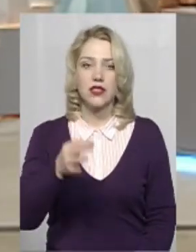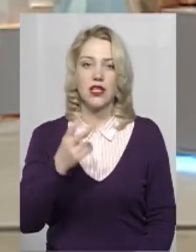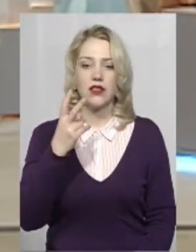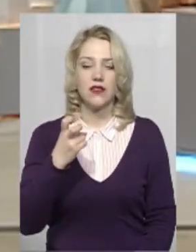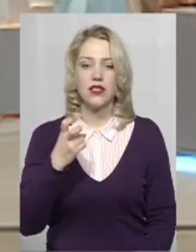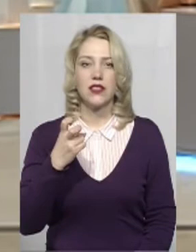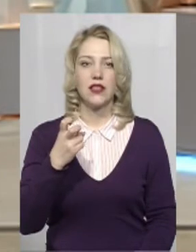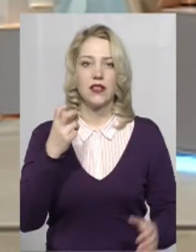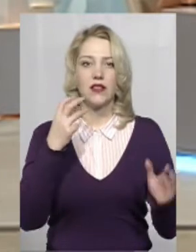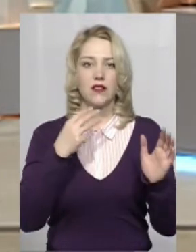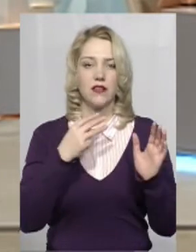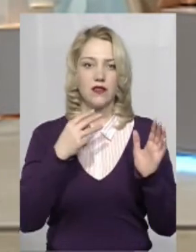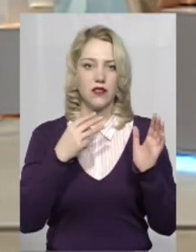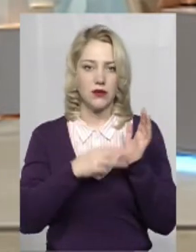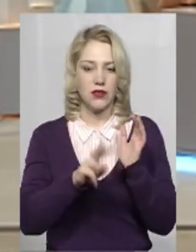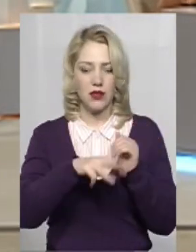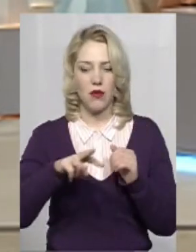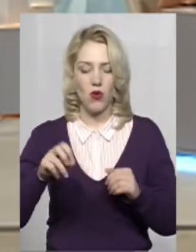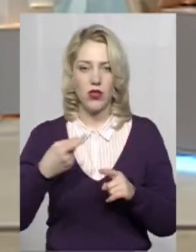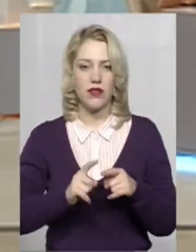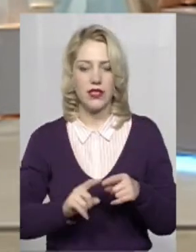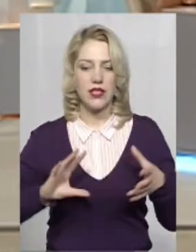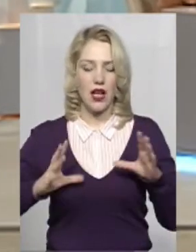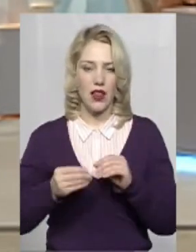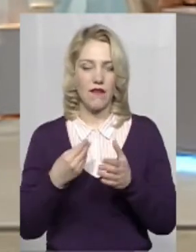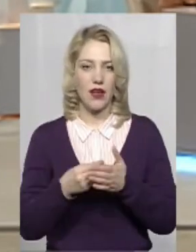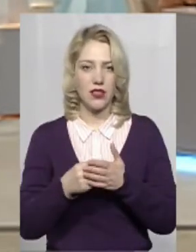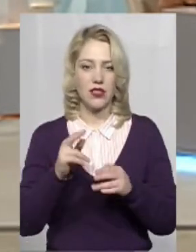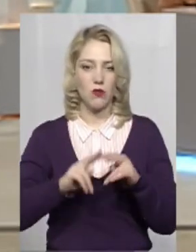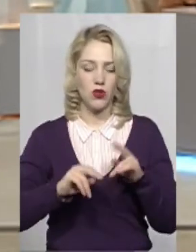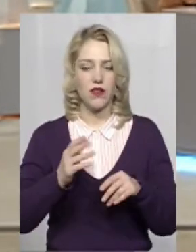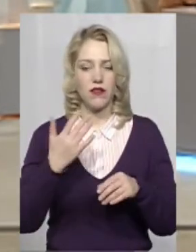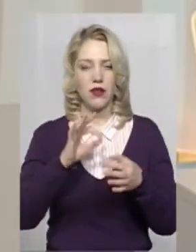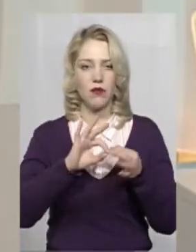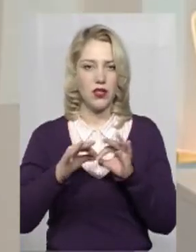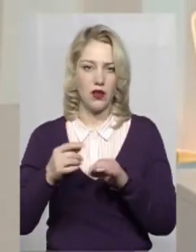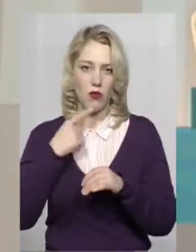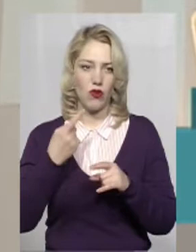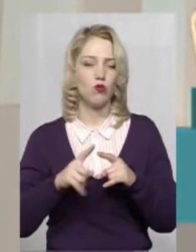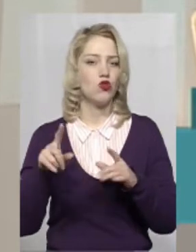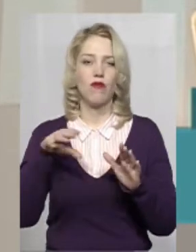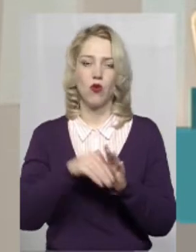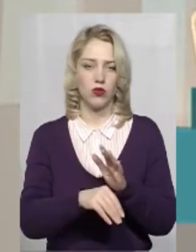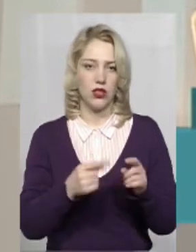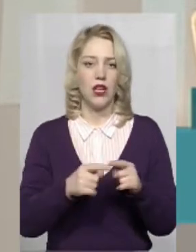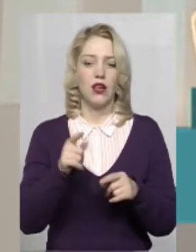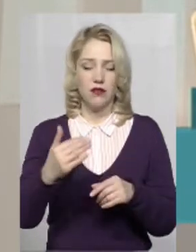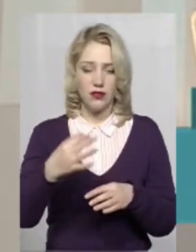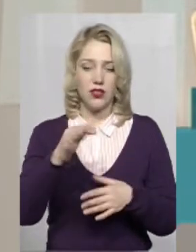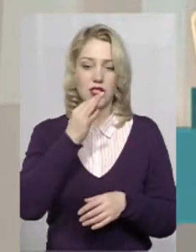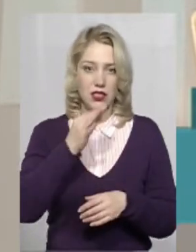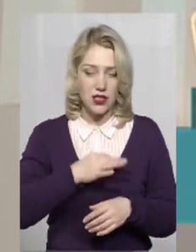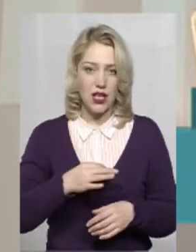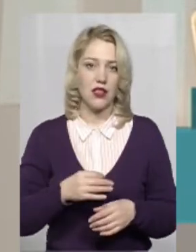мільйонів, загальна вартість будівництва. Давайте детальніше поговоримо, що туди входить. Ну, отже сказали,